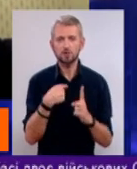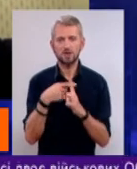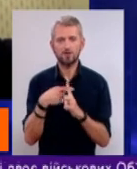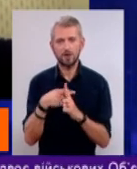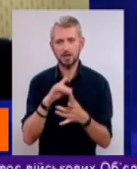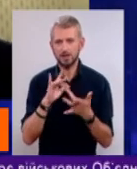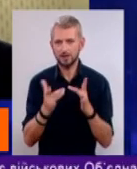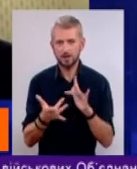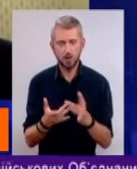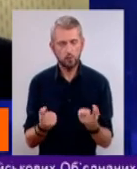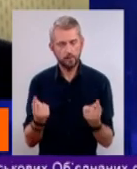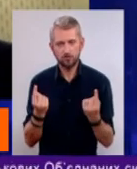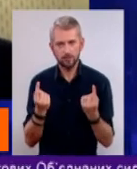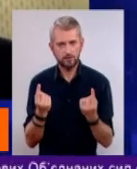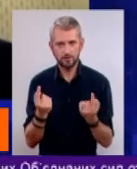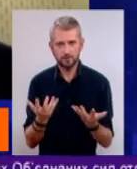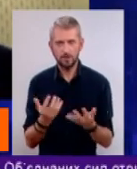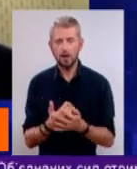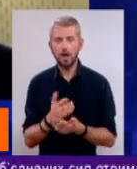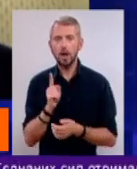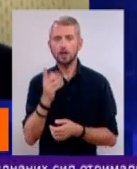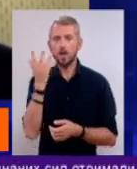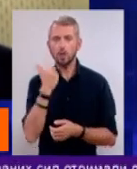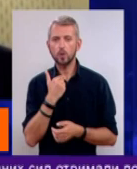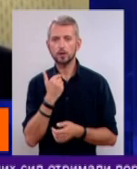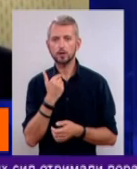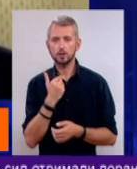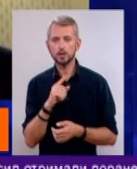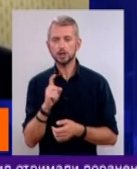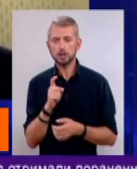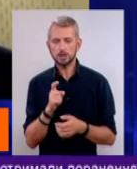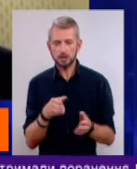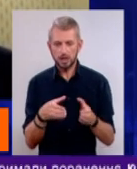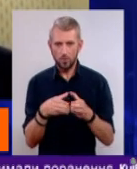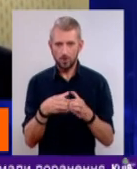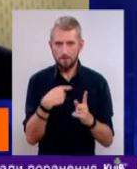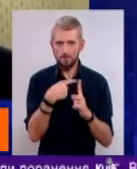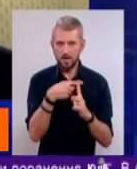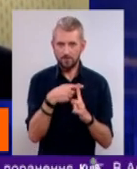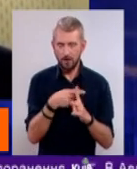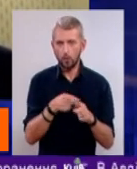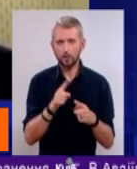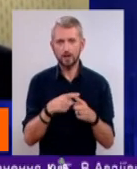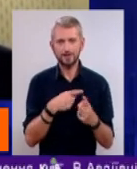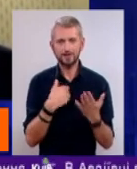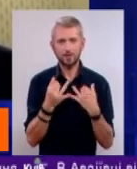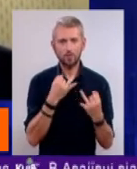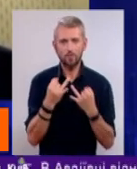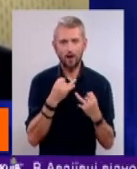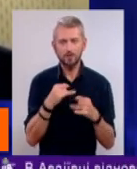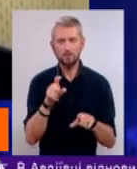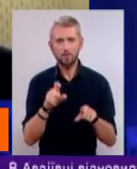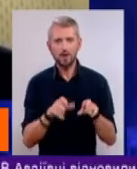інтернету величезні, колосальні. Але коли, власне, з категорії переваг, ось це спілкування, проведення